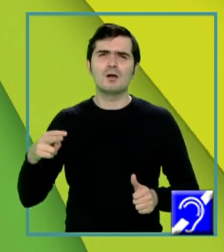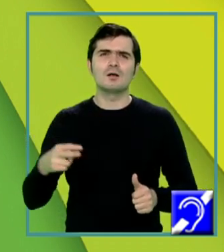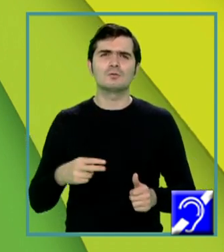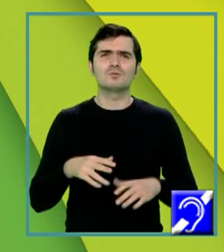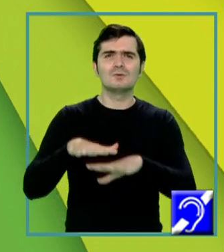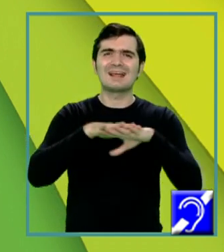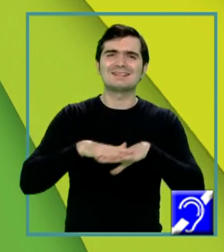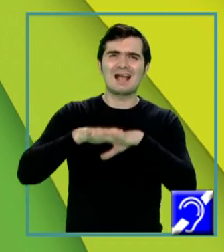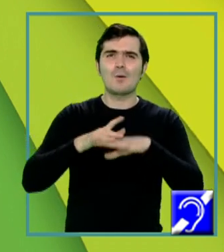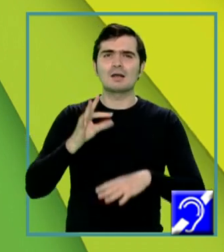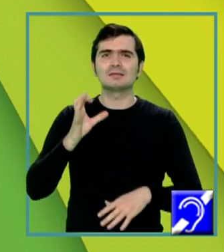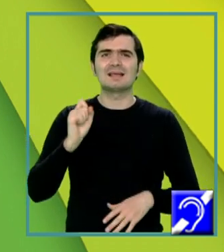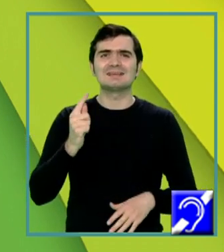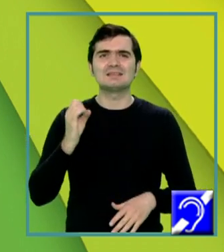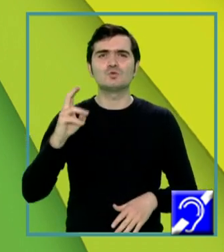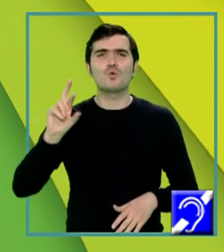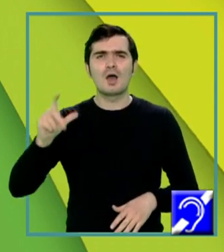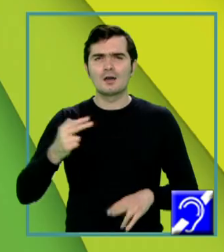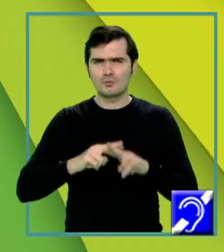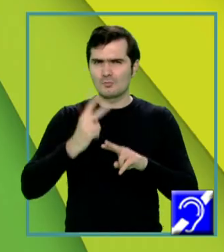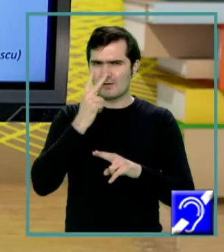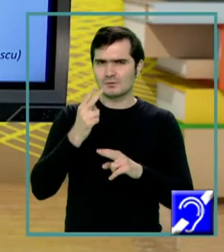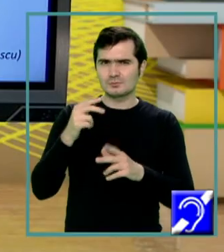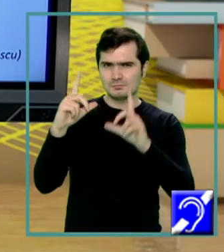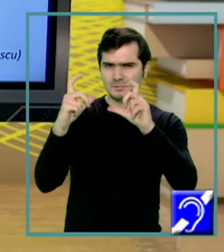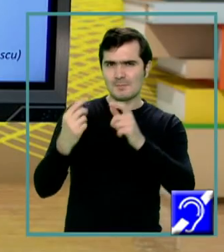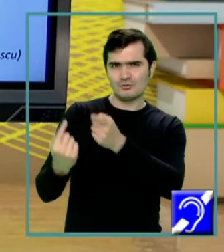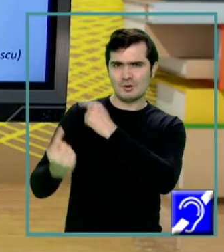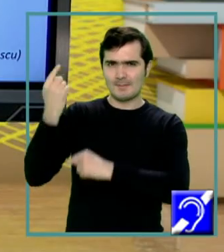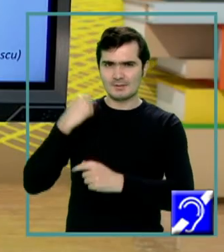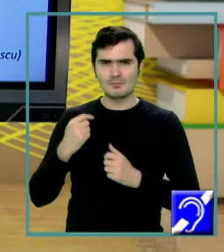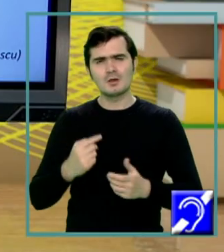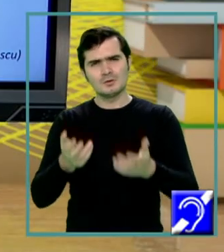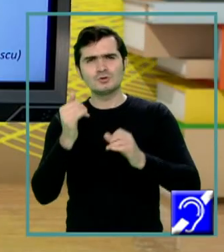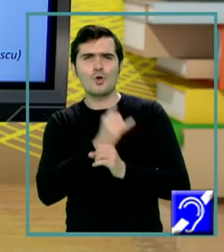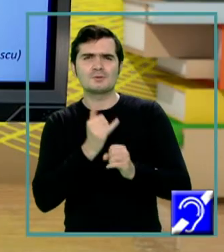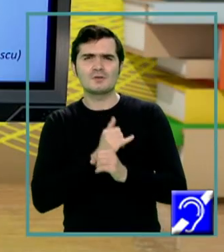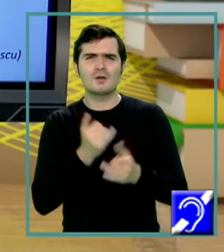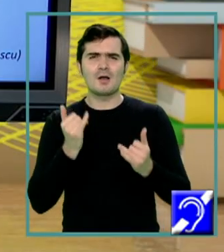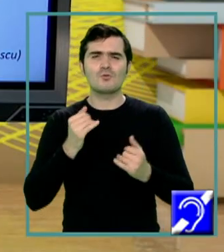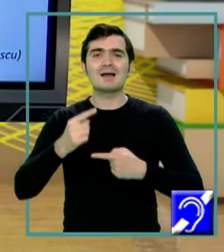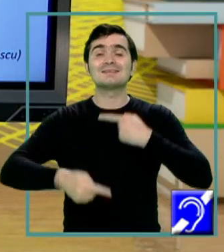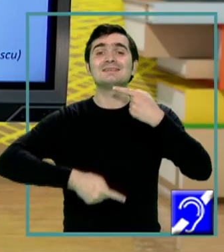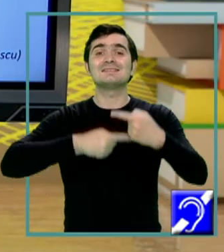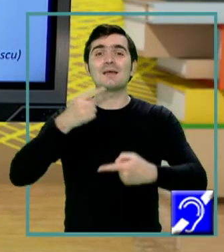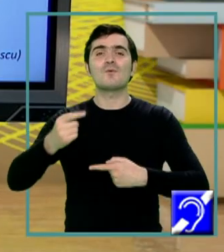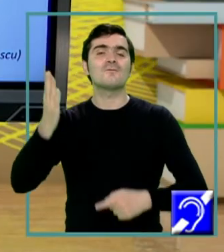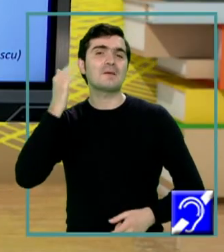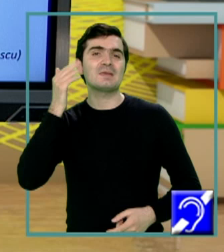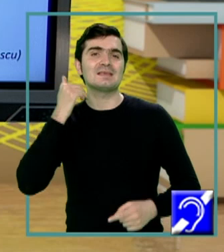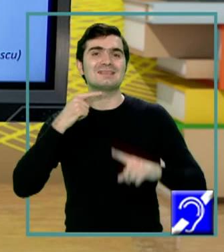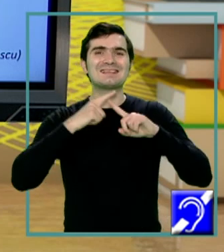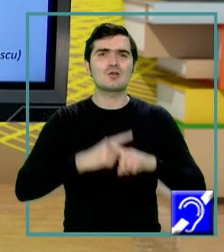testiculară, așa cum am văzut și în imaginea anterioră. Să observăm componentele sistemului reproducător